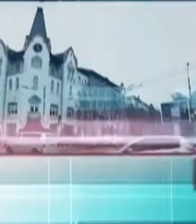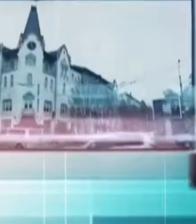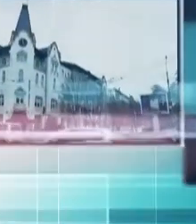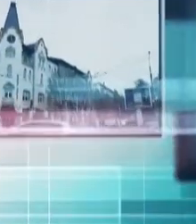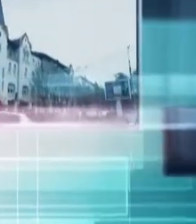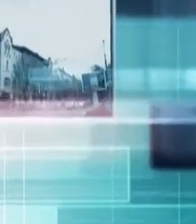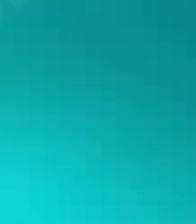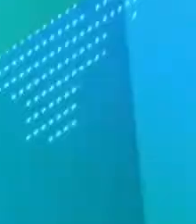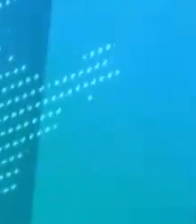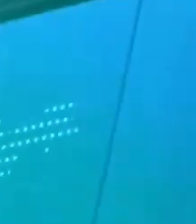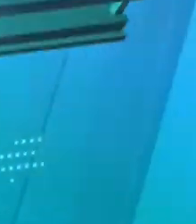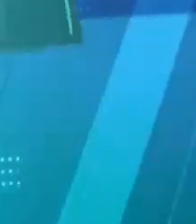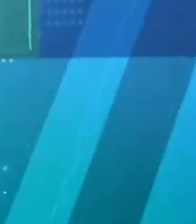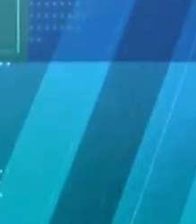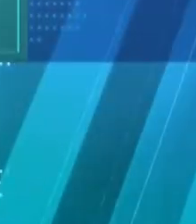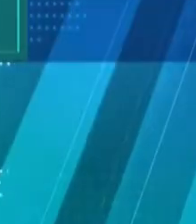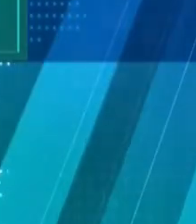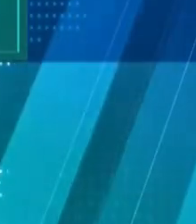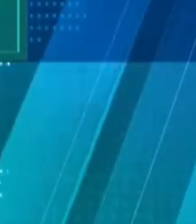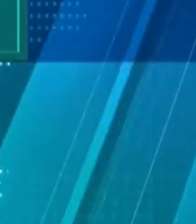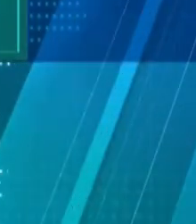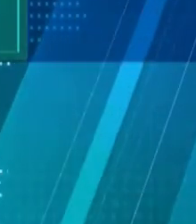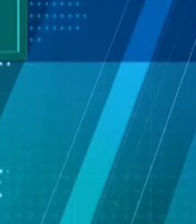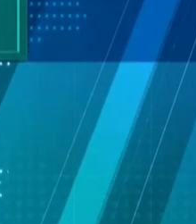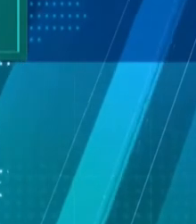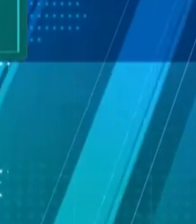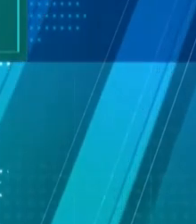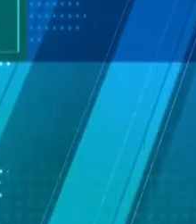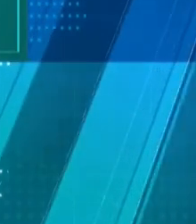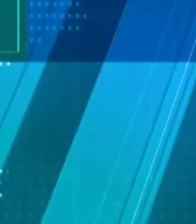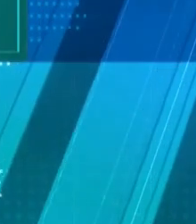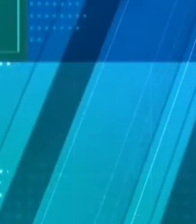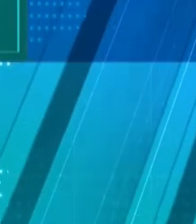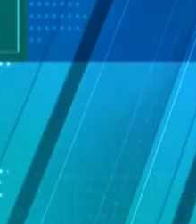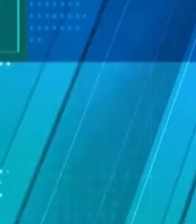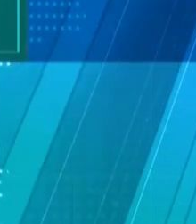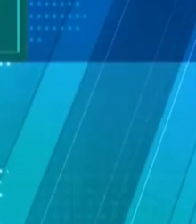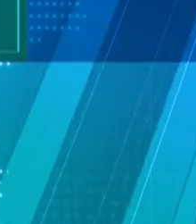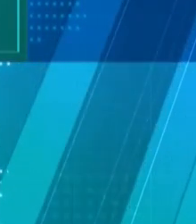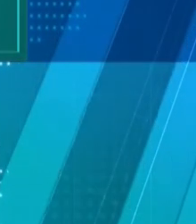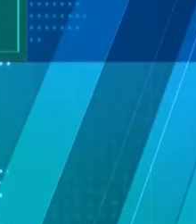за перегляд!